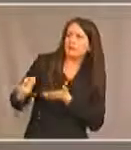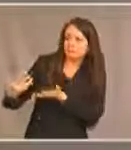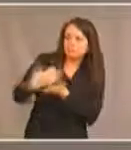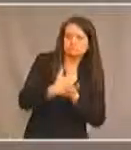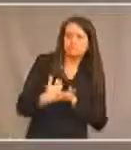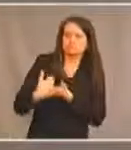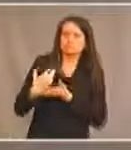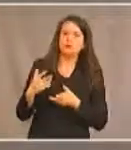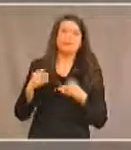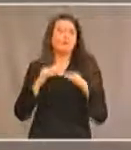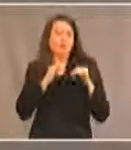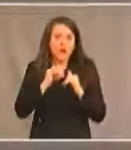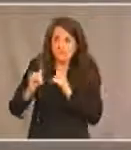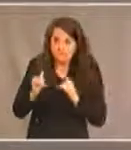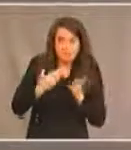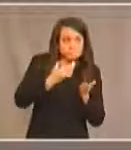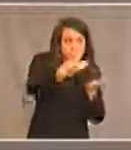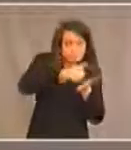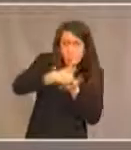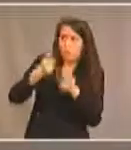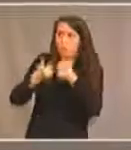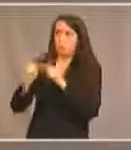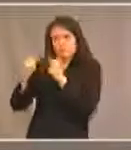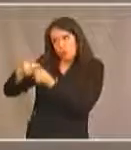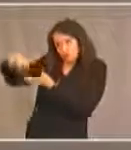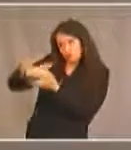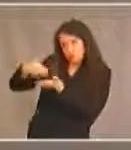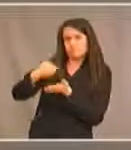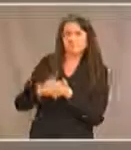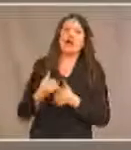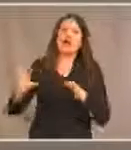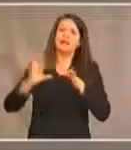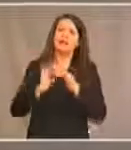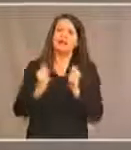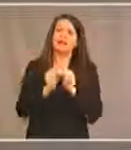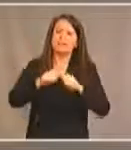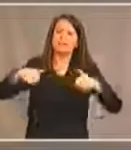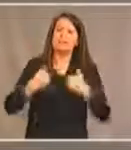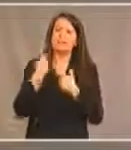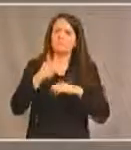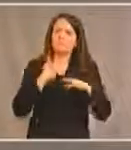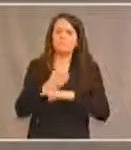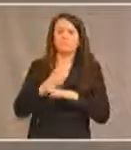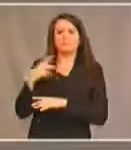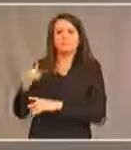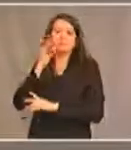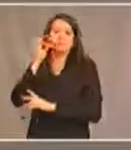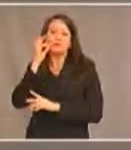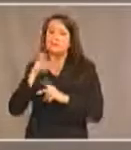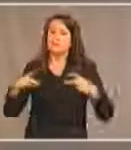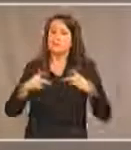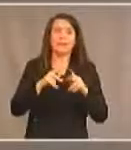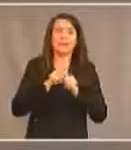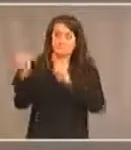sur une base collective ou individuelle au sujet des enjeux relatifs à l'accessibilité des Autochtones partout au pays.